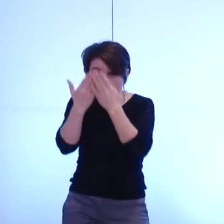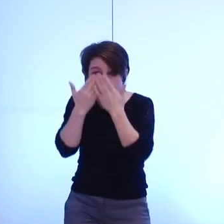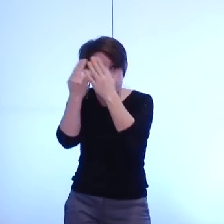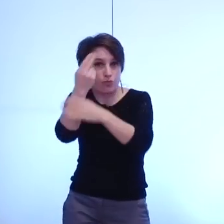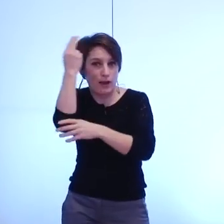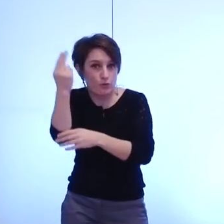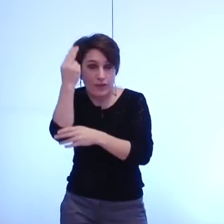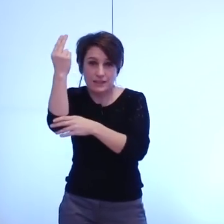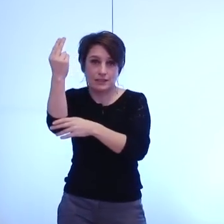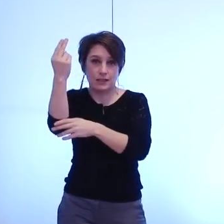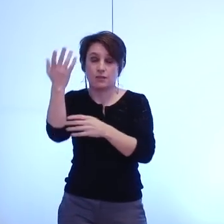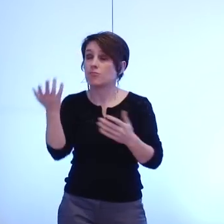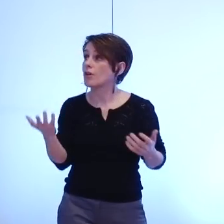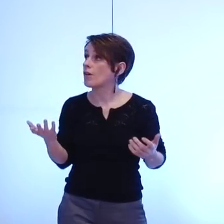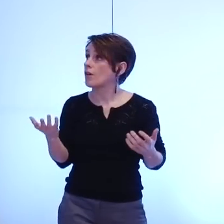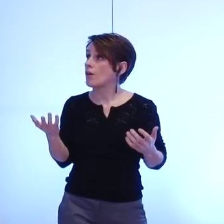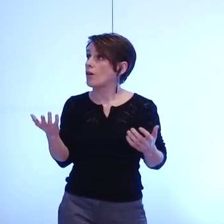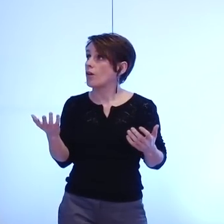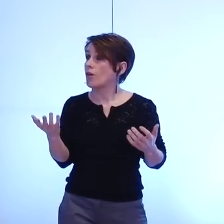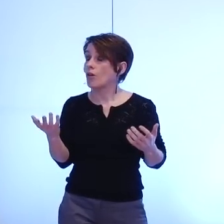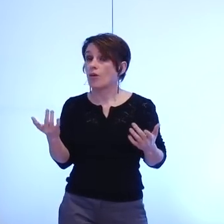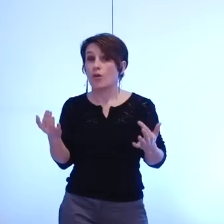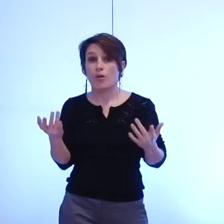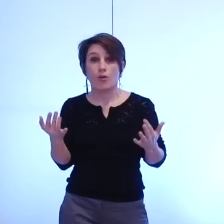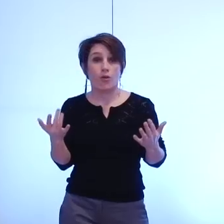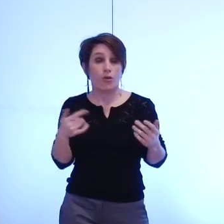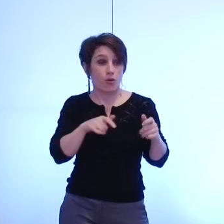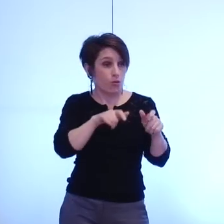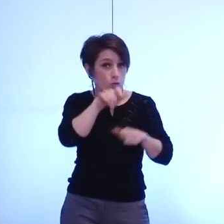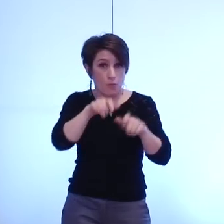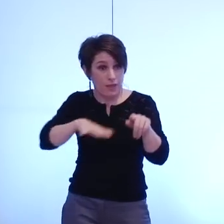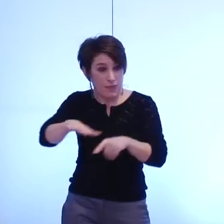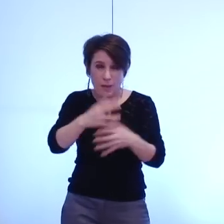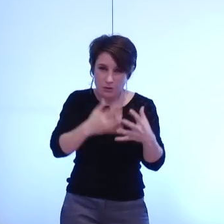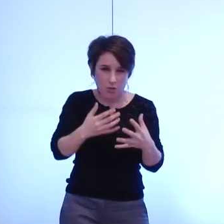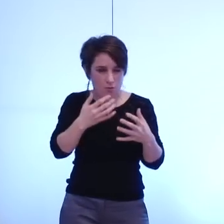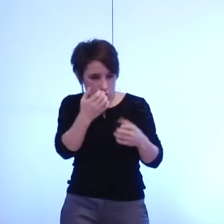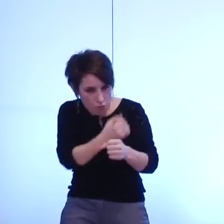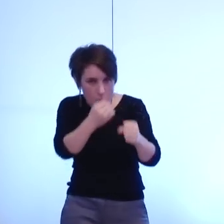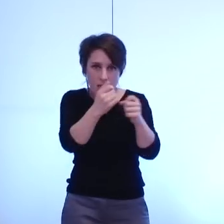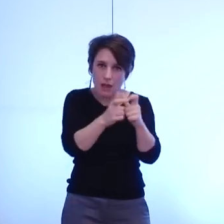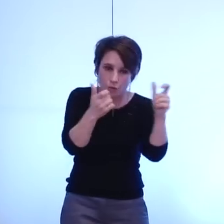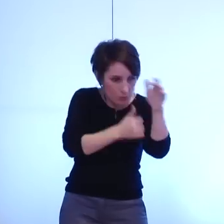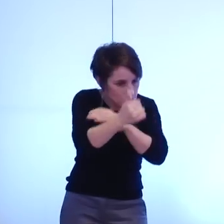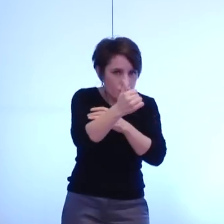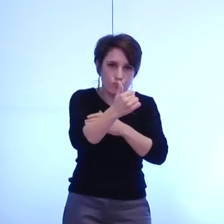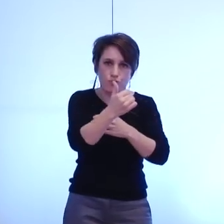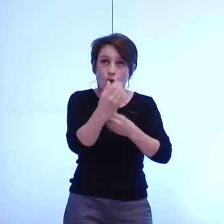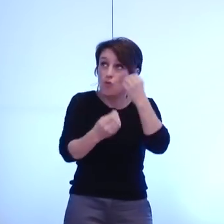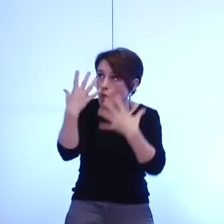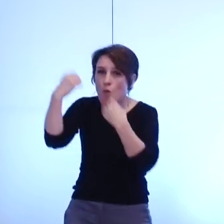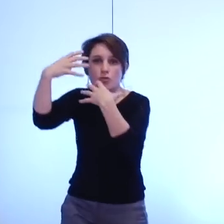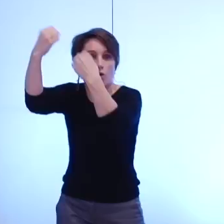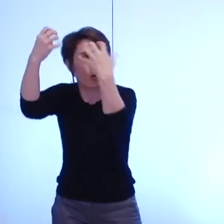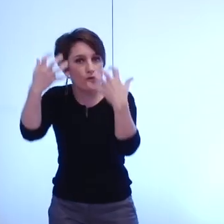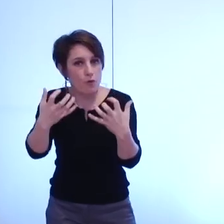quand je pense à la capacité à créer son activité demain avoir un emploi ou créer son